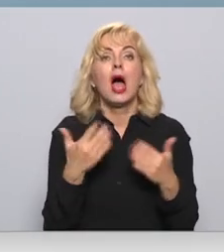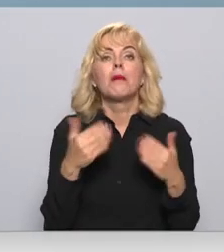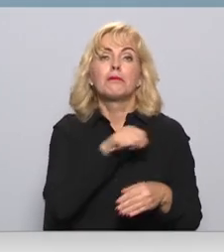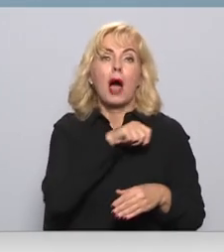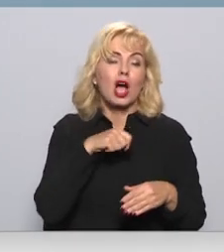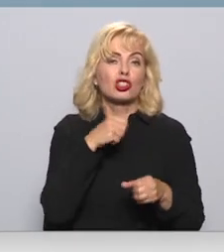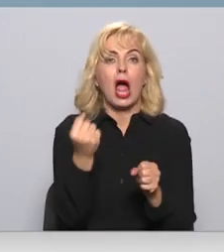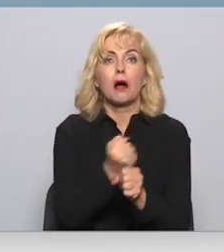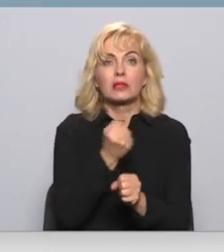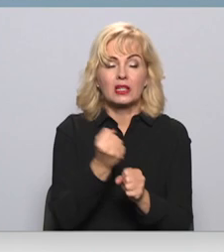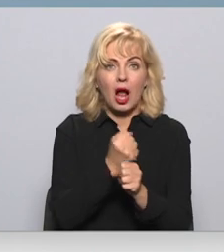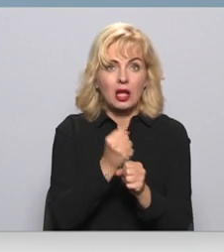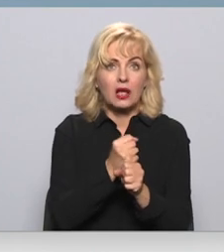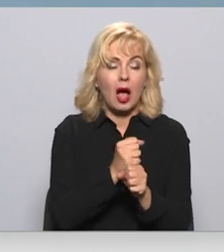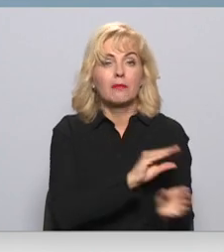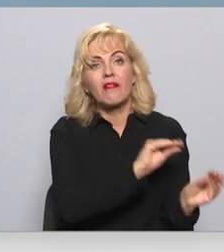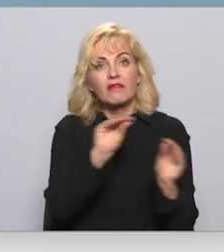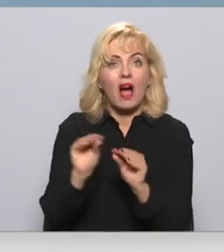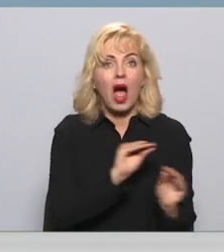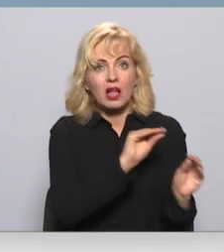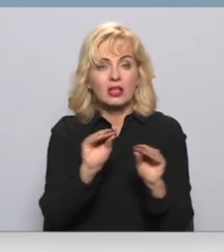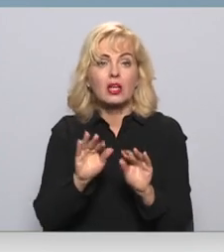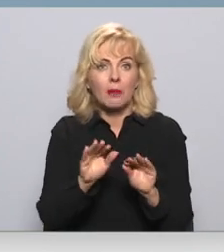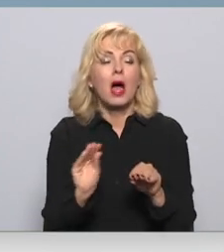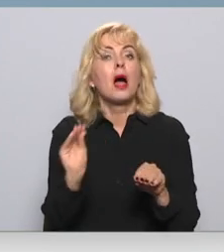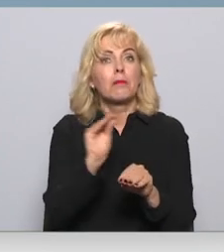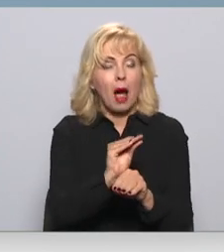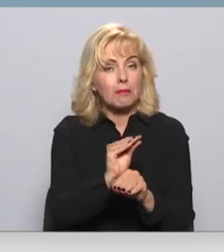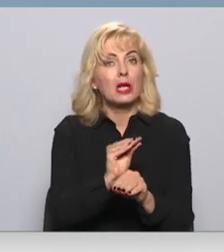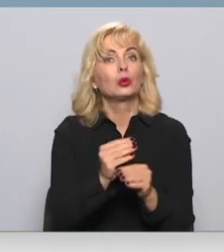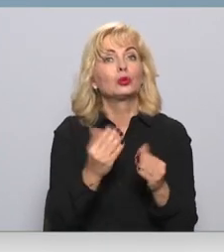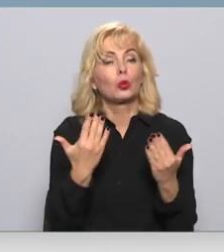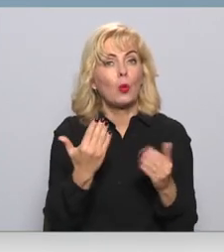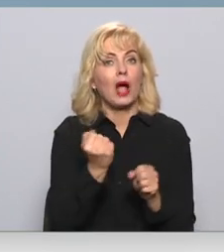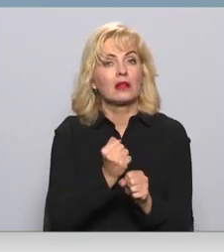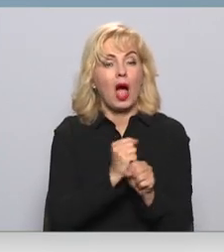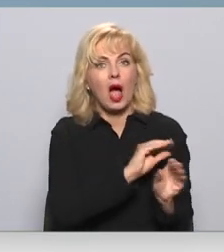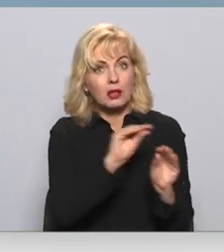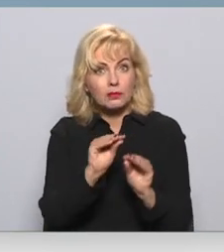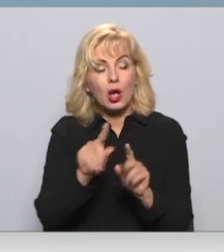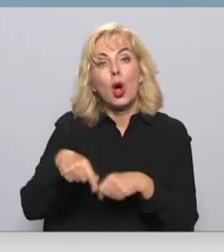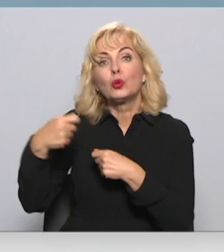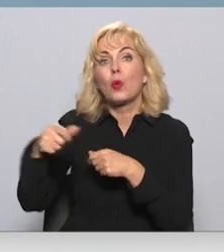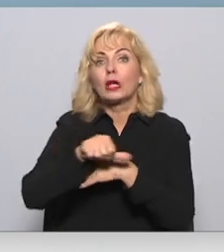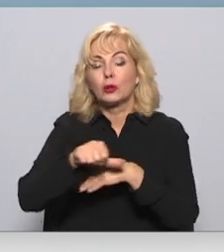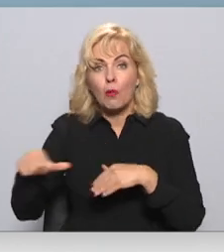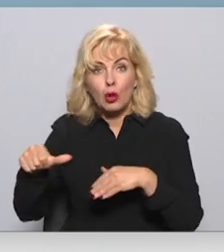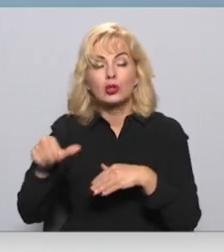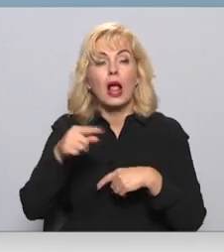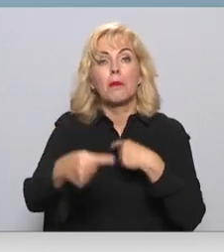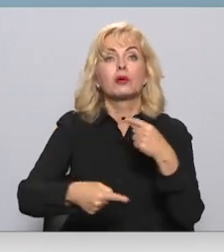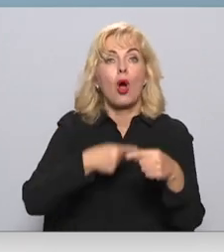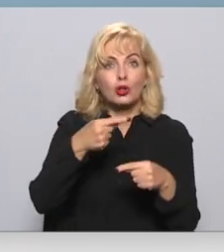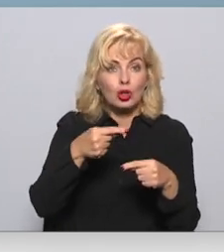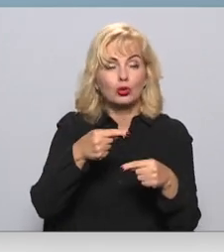daļu apstrādājām un vadījām, kas ir papildus manuāls darbs, lai varētu nodot mūjitēju un šīs procedūras iziet. Es